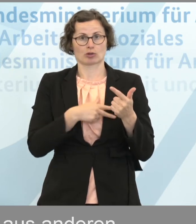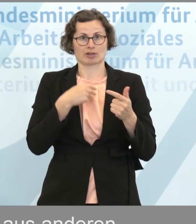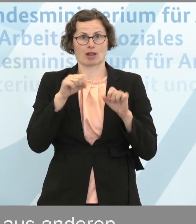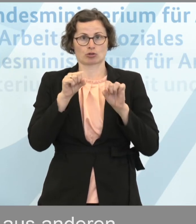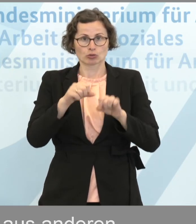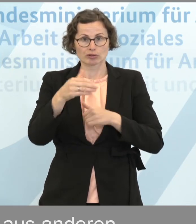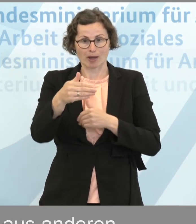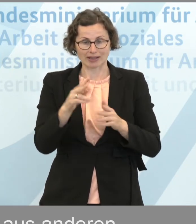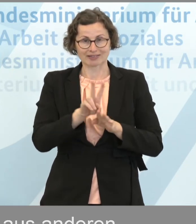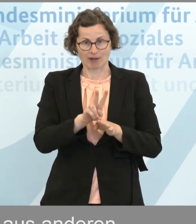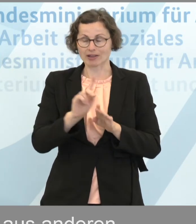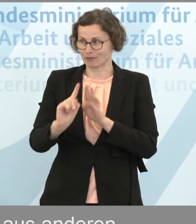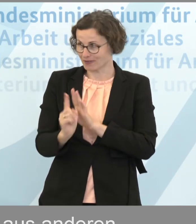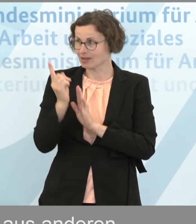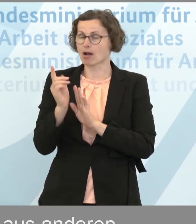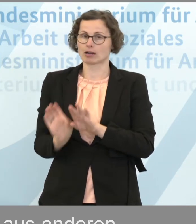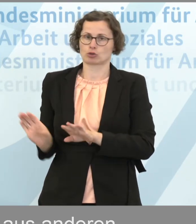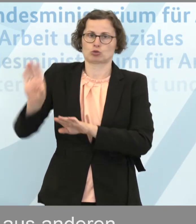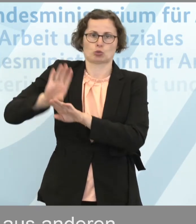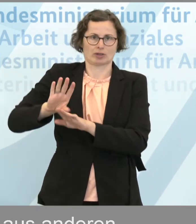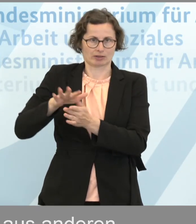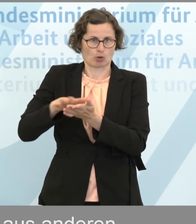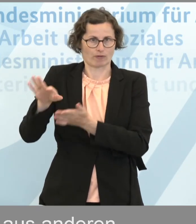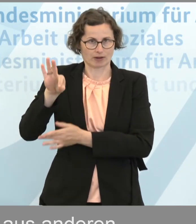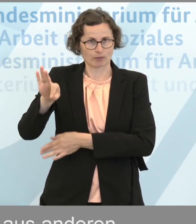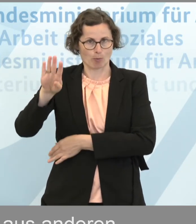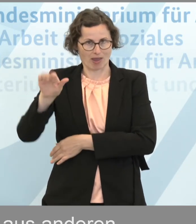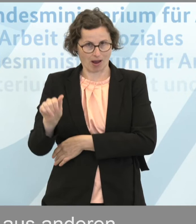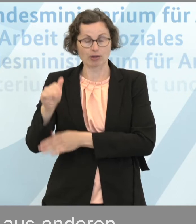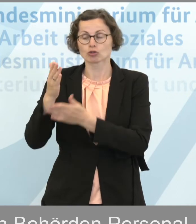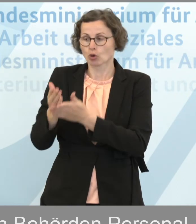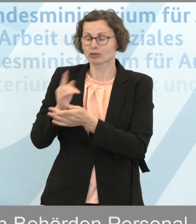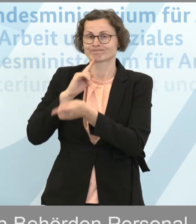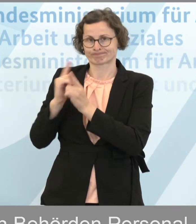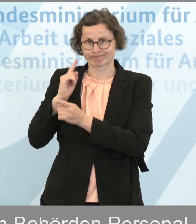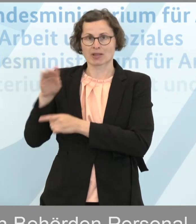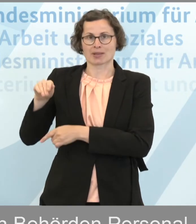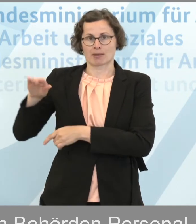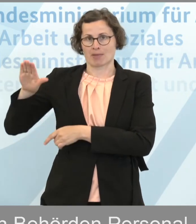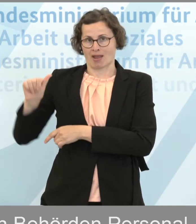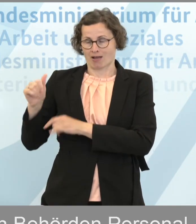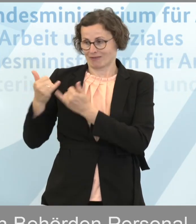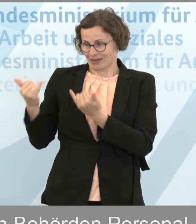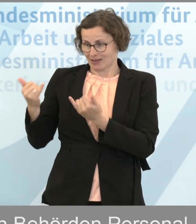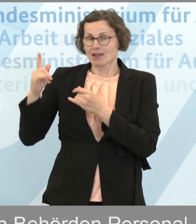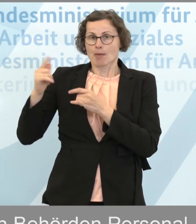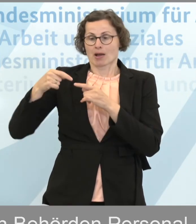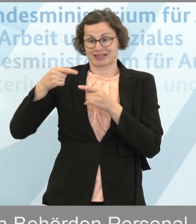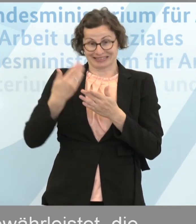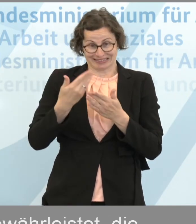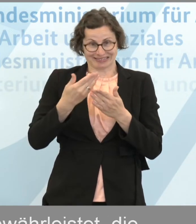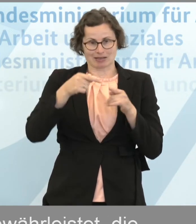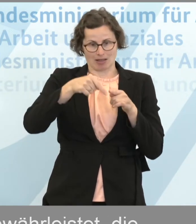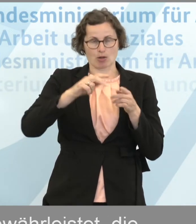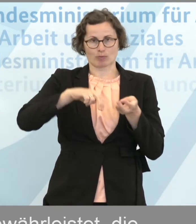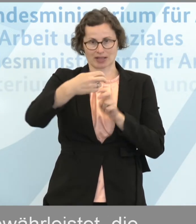gewisser zusätzlicher Aufwand für die Bundesagentur für Arbeit. Darüber sind wir mit der Bundesagentur in Gesprächen. Aber erst zeitversetzt, weil